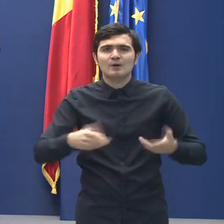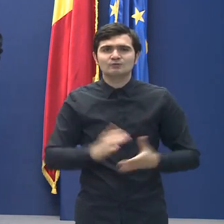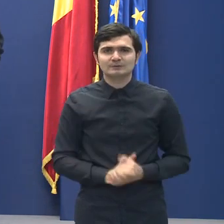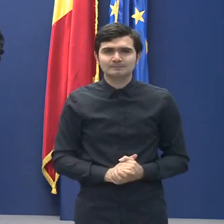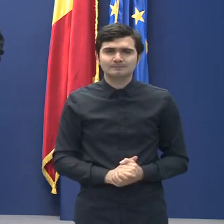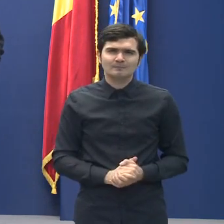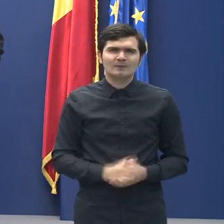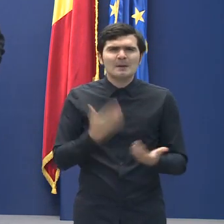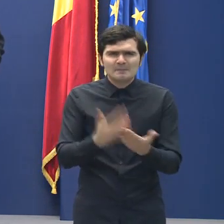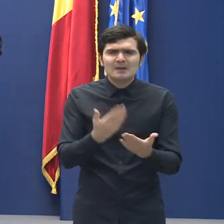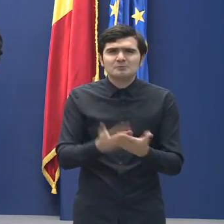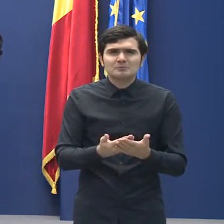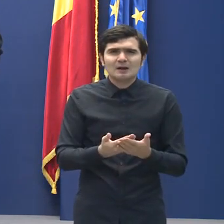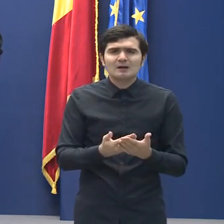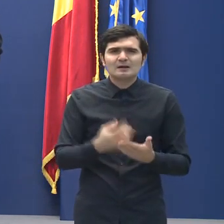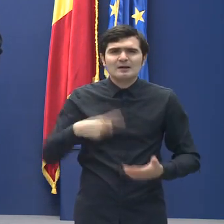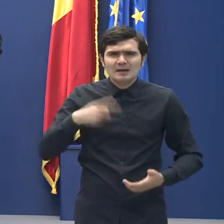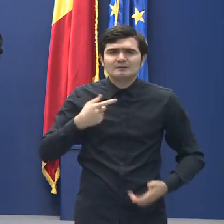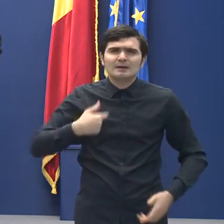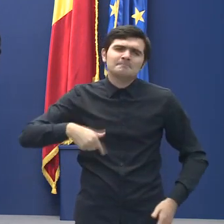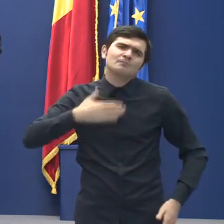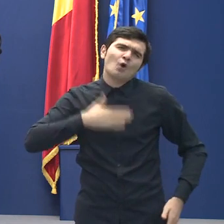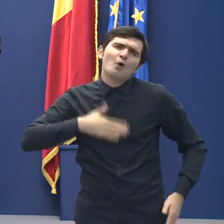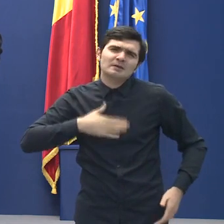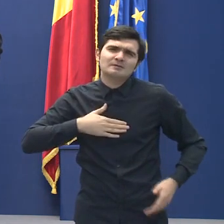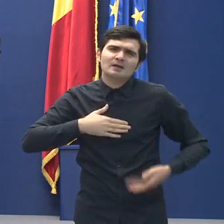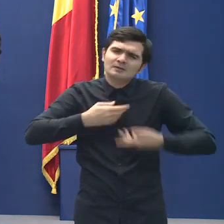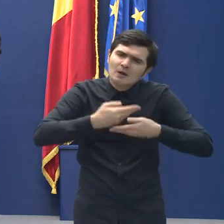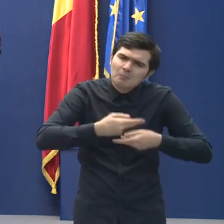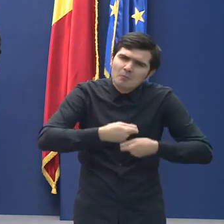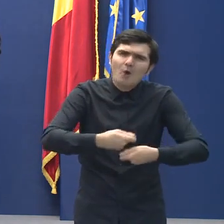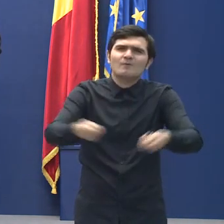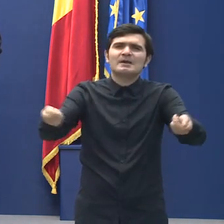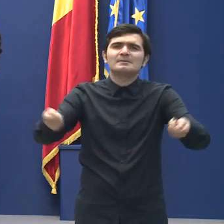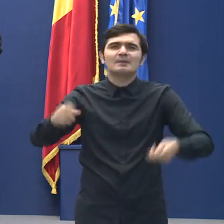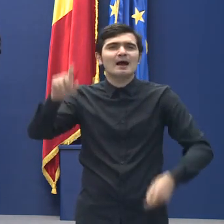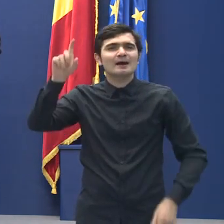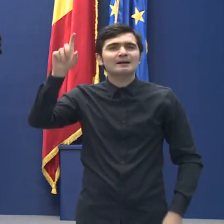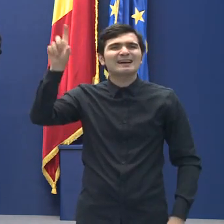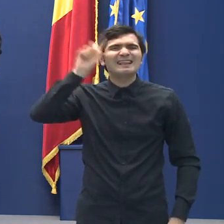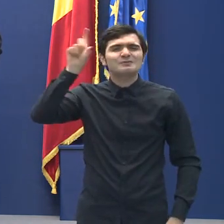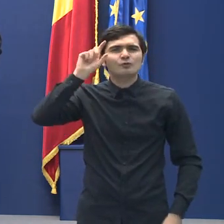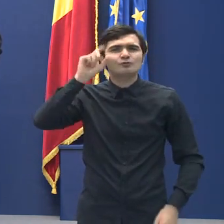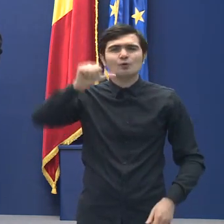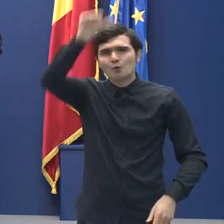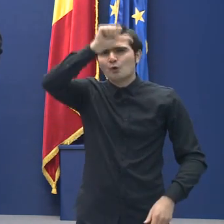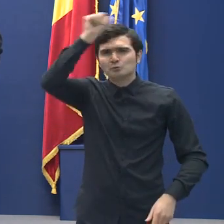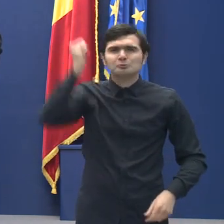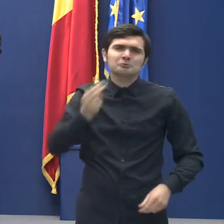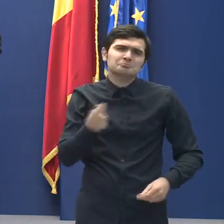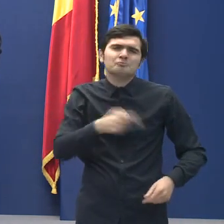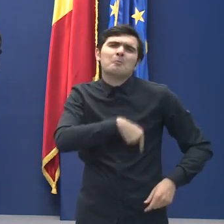Având în vedere dorința de a se oferi credincioșilor ortodoxi o anumită consolare, prin